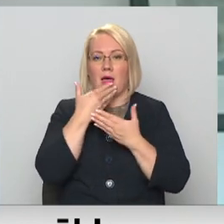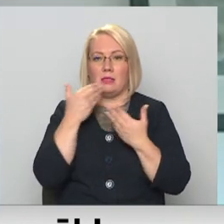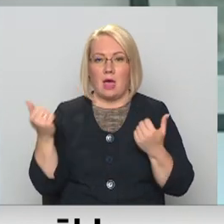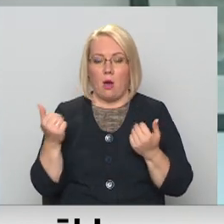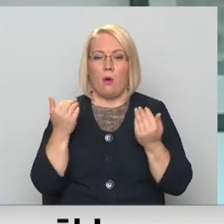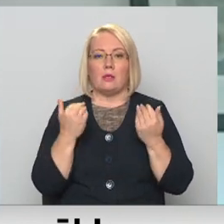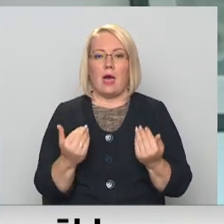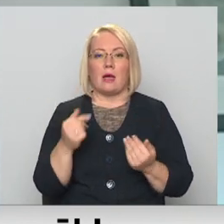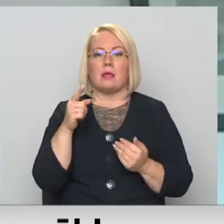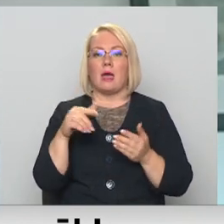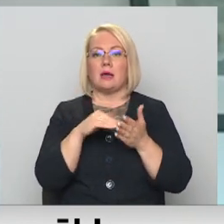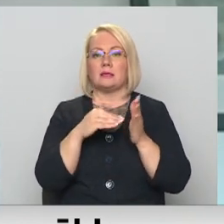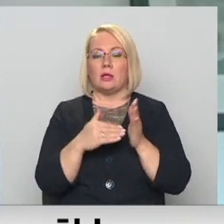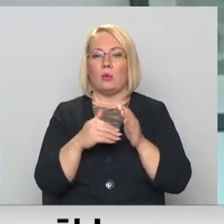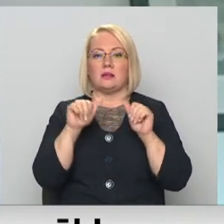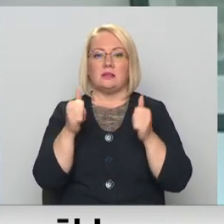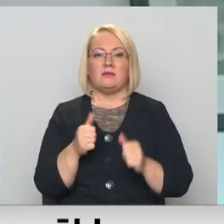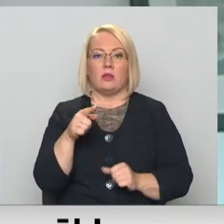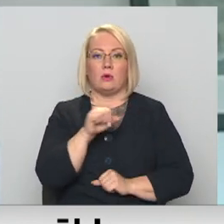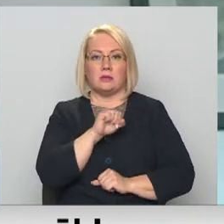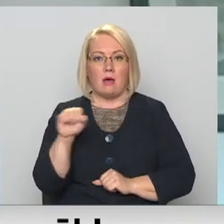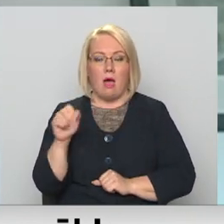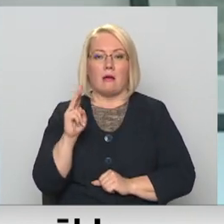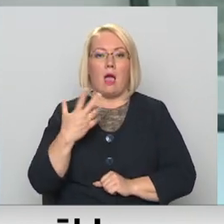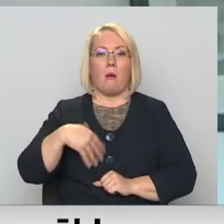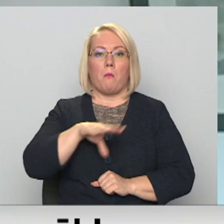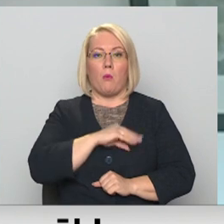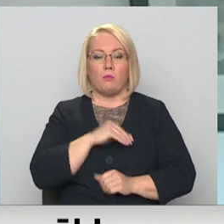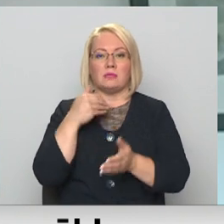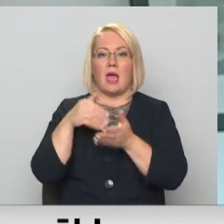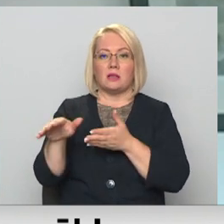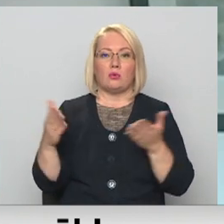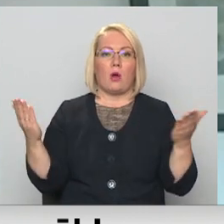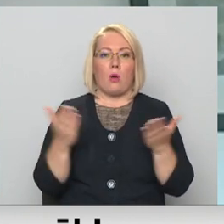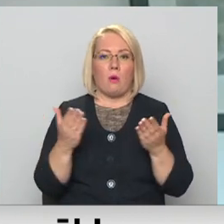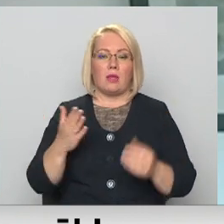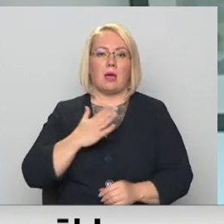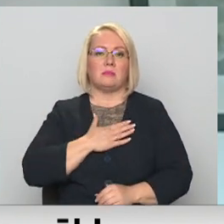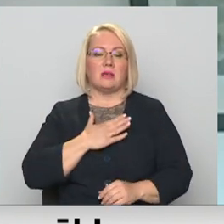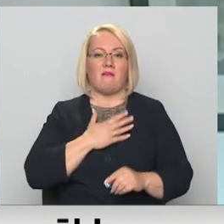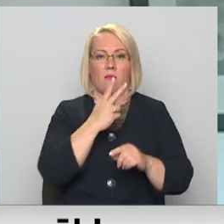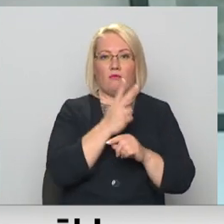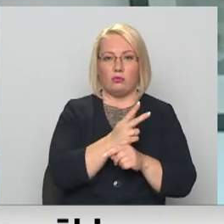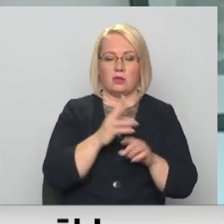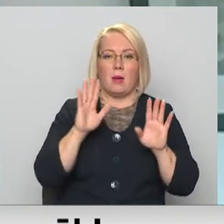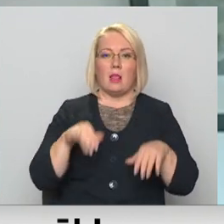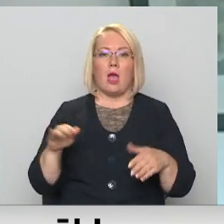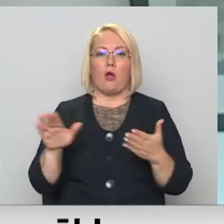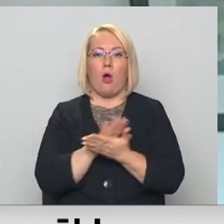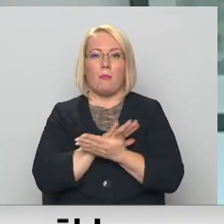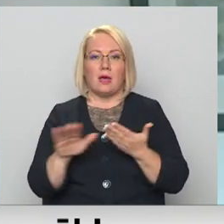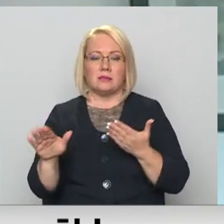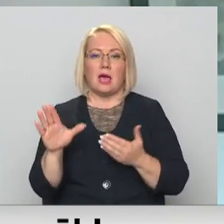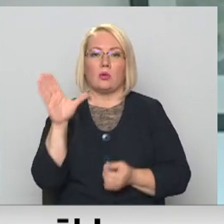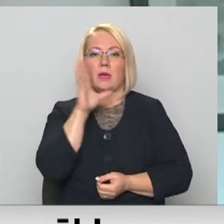situācija izveidojās tāda apstāklī, ka mums ir jāatsekās no kaut kādām savām funkcijām, lai kompensētu